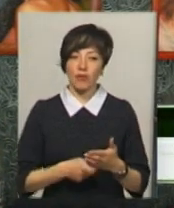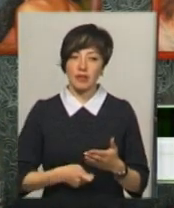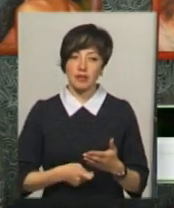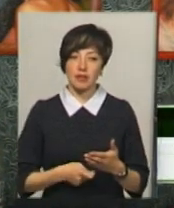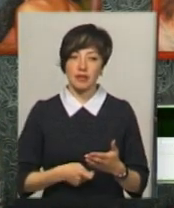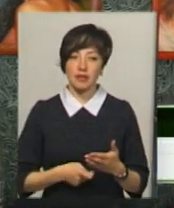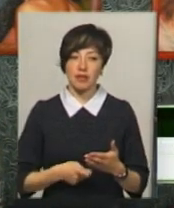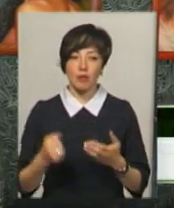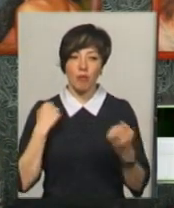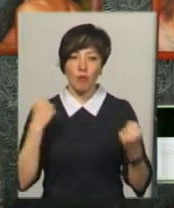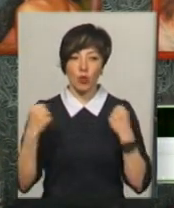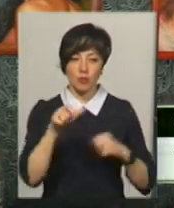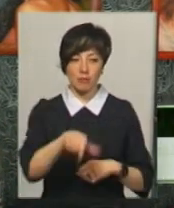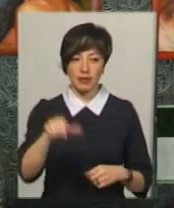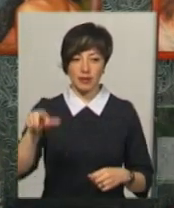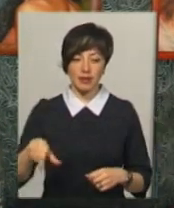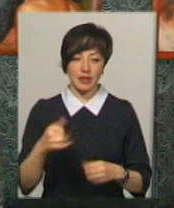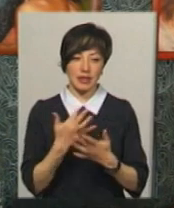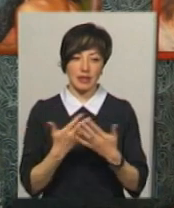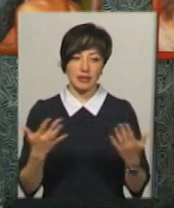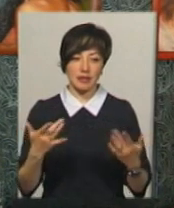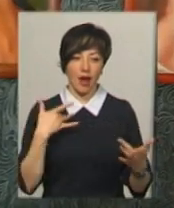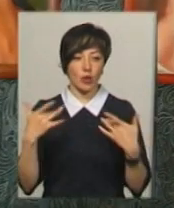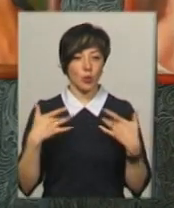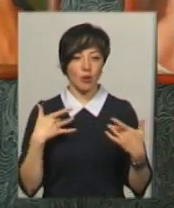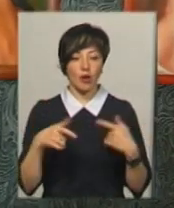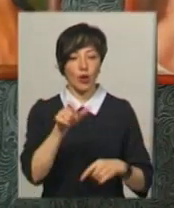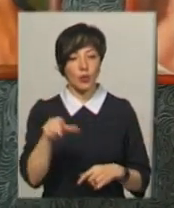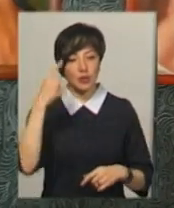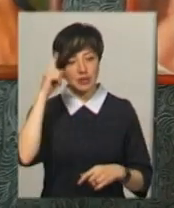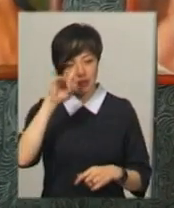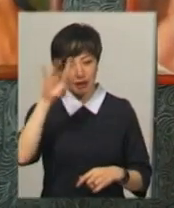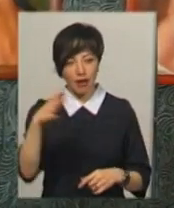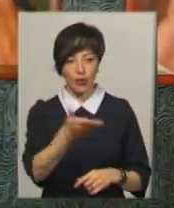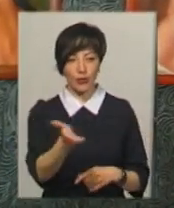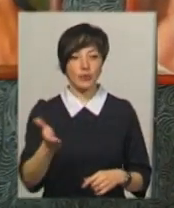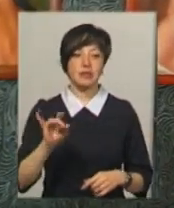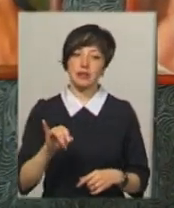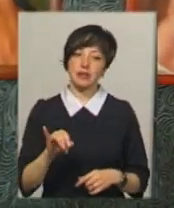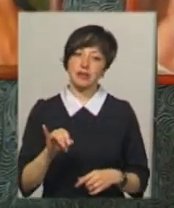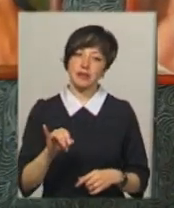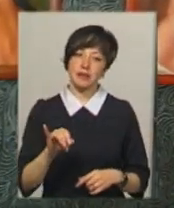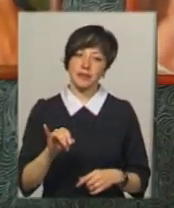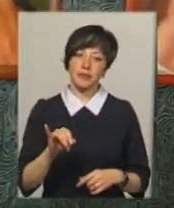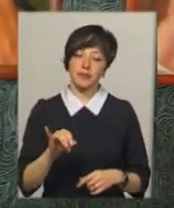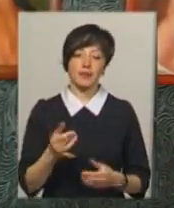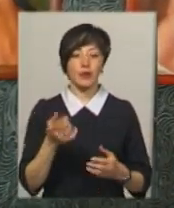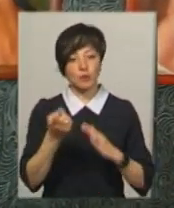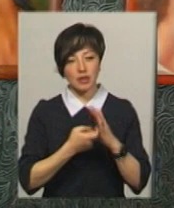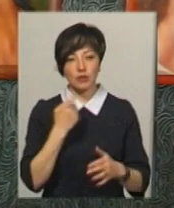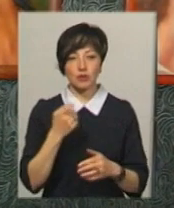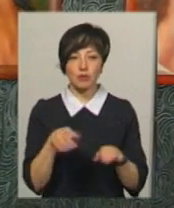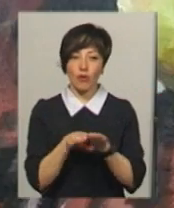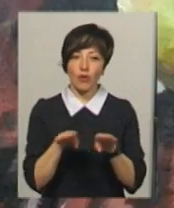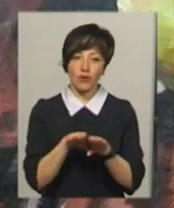малювати бодібілдерів і різних актерів. Бо люди їх знають і знають, чи є